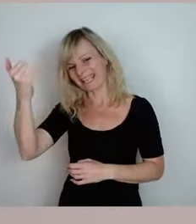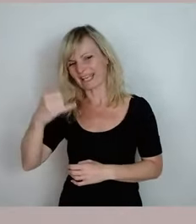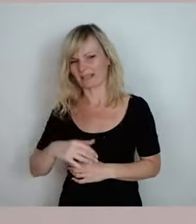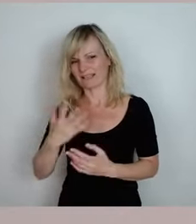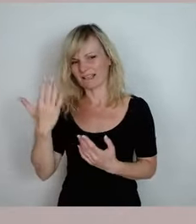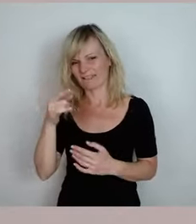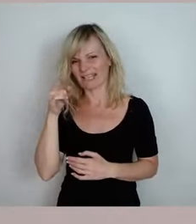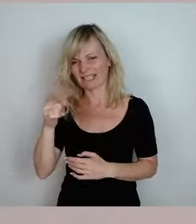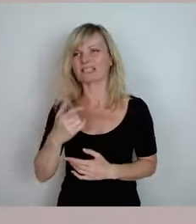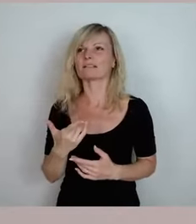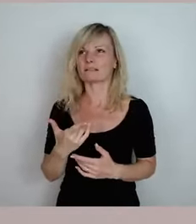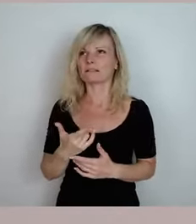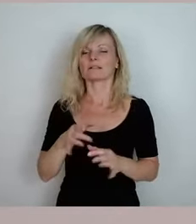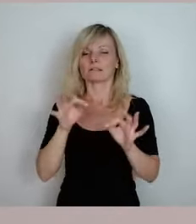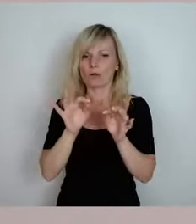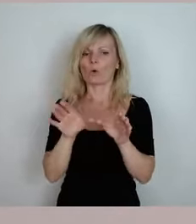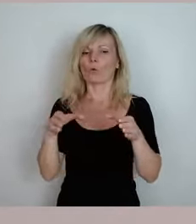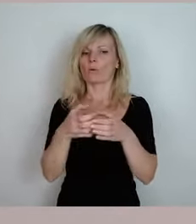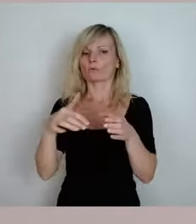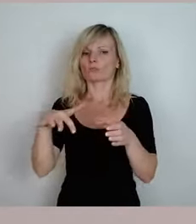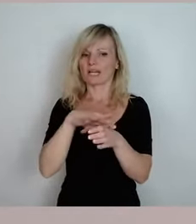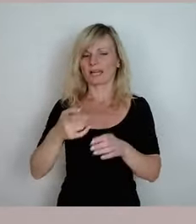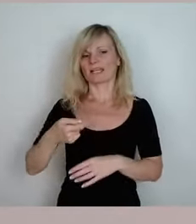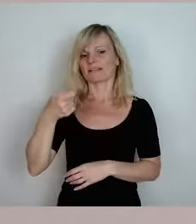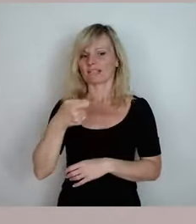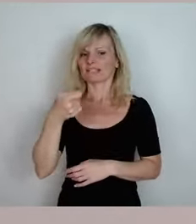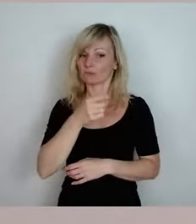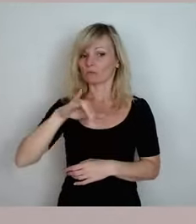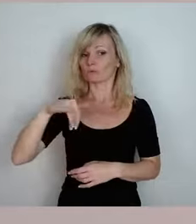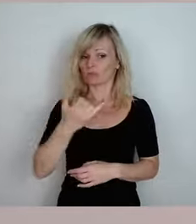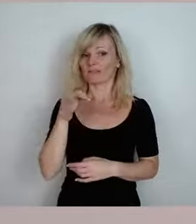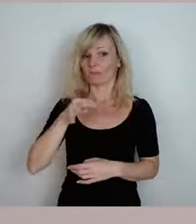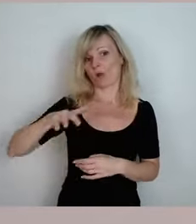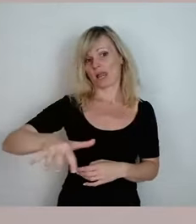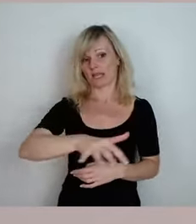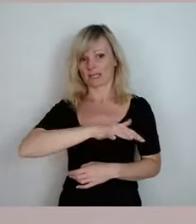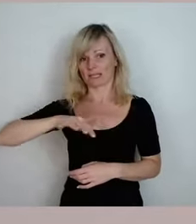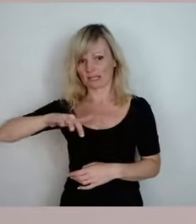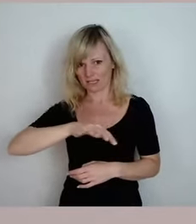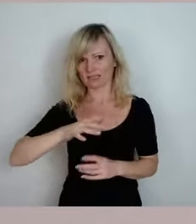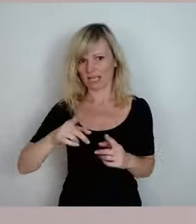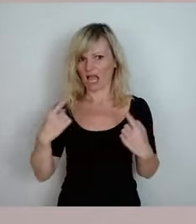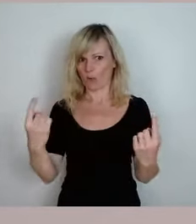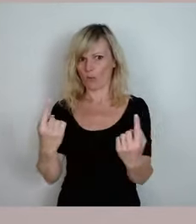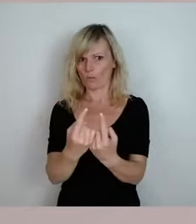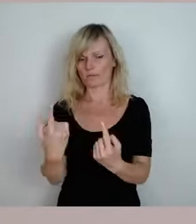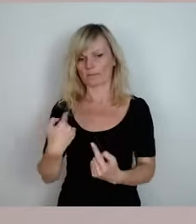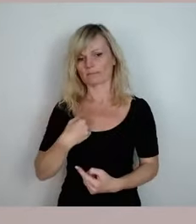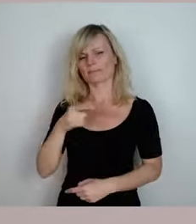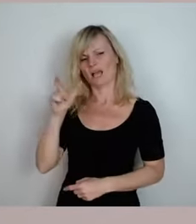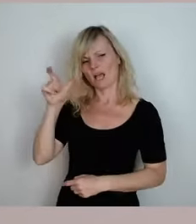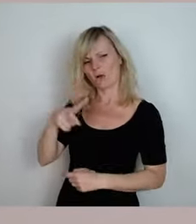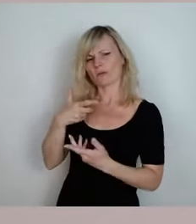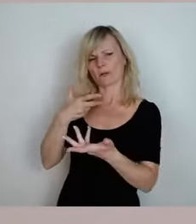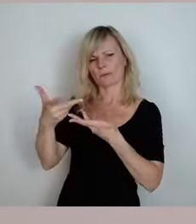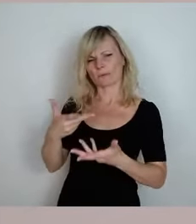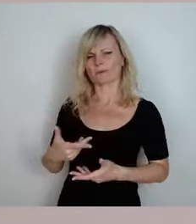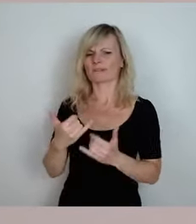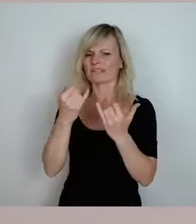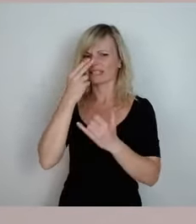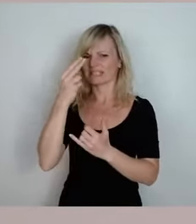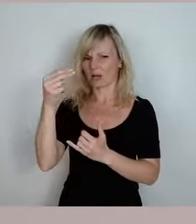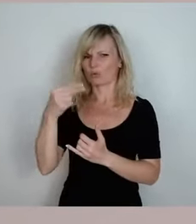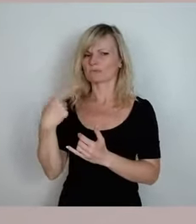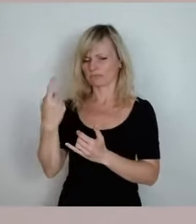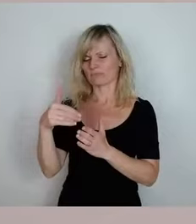genommen kommunale Investitionsprojekte im ländlichen Raum. Und ich spreche mit ihm, wie das aussieht. Er führt es auf jeden Fall weiter. Und